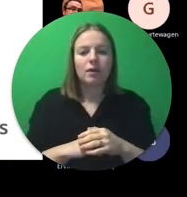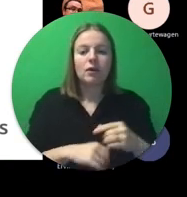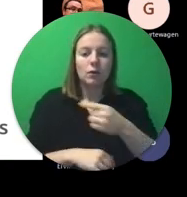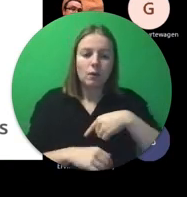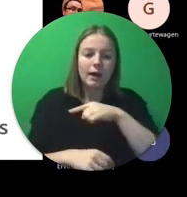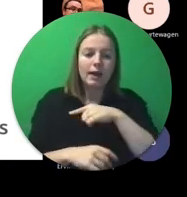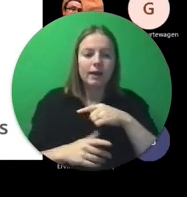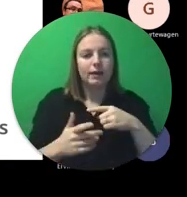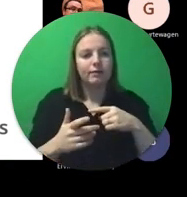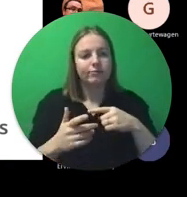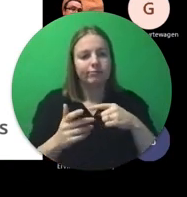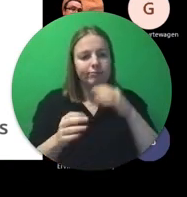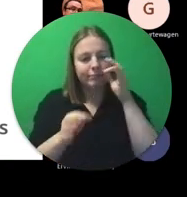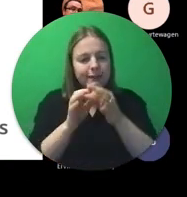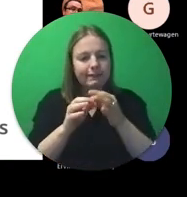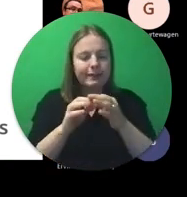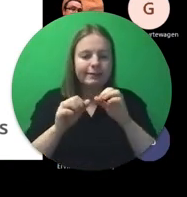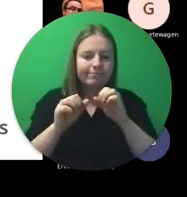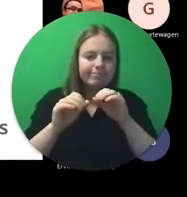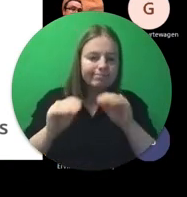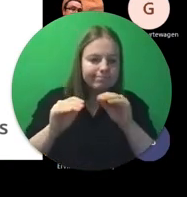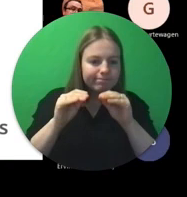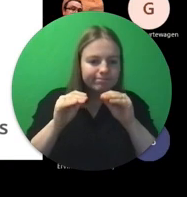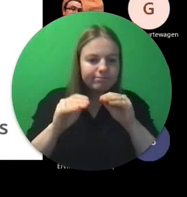Dus wij geven daar trainingen over.